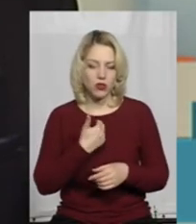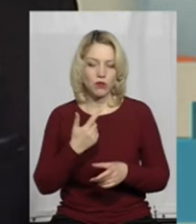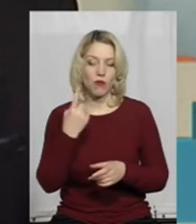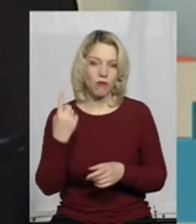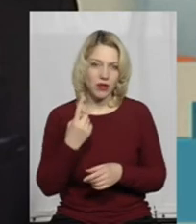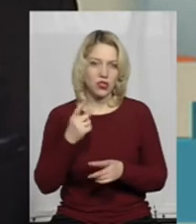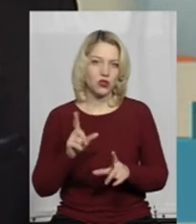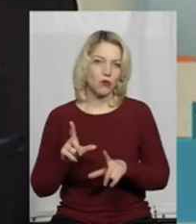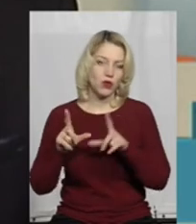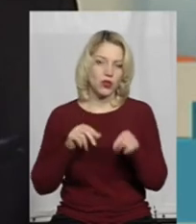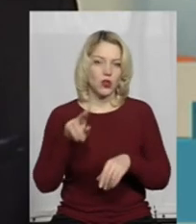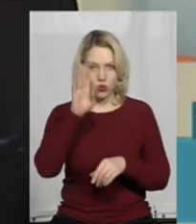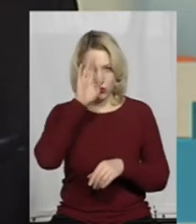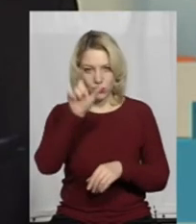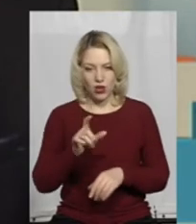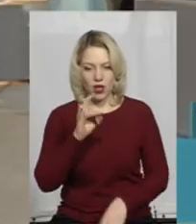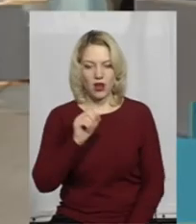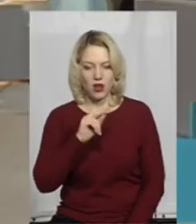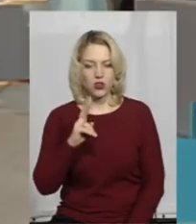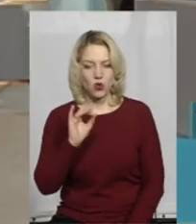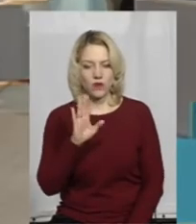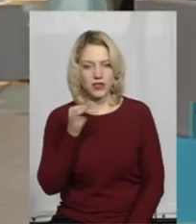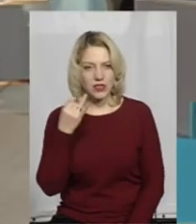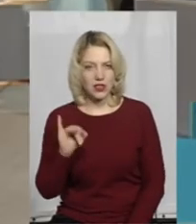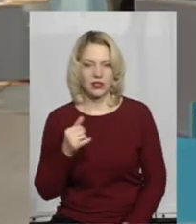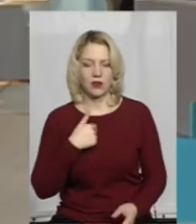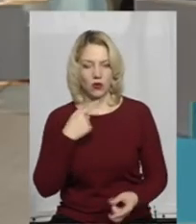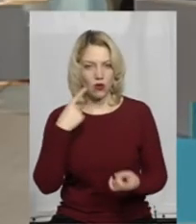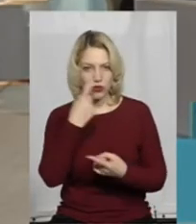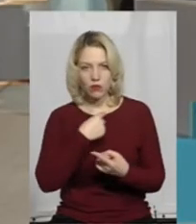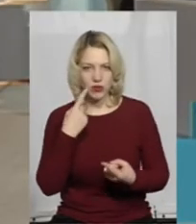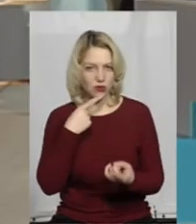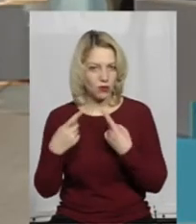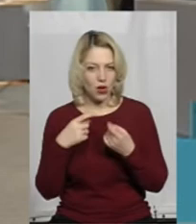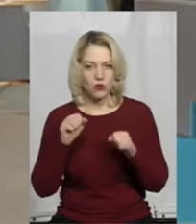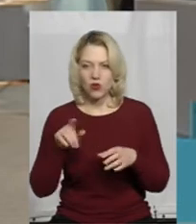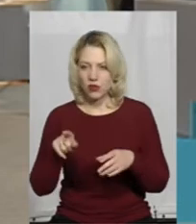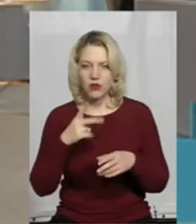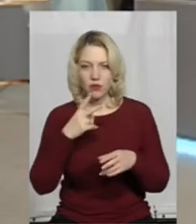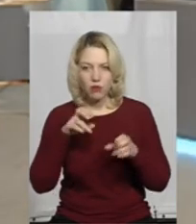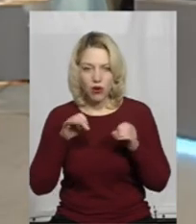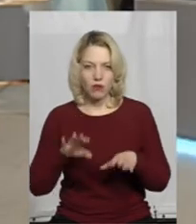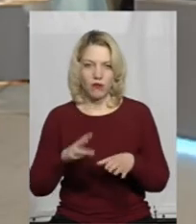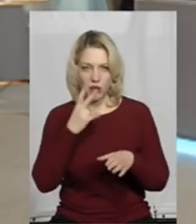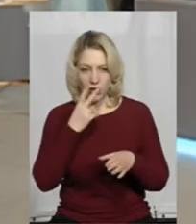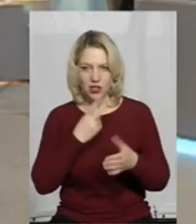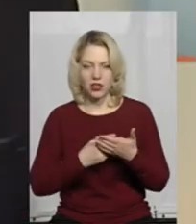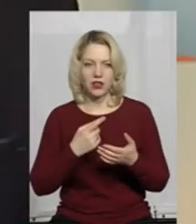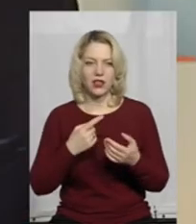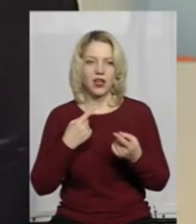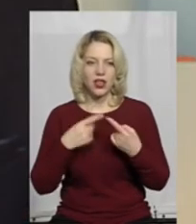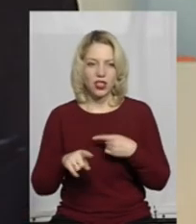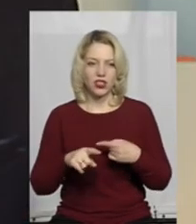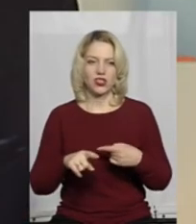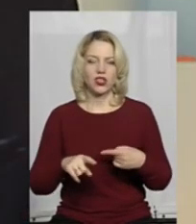поїхати до Миколи Рачковського, поспілкуватися з ним особисто. Можливо, він піде на контакт, все-таки він вирішить показати остальних коней, які він сховав.